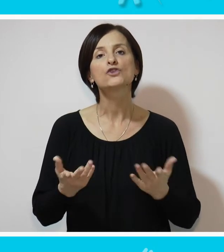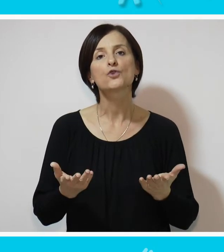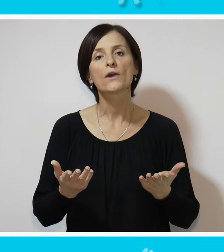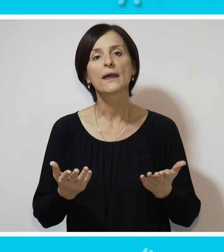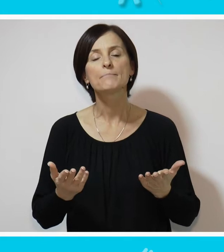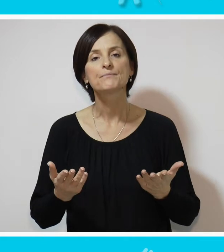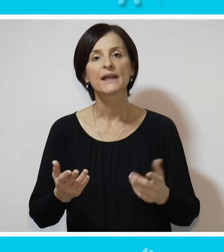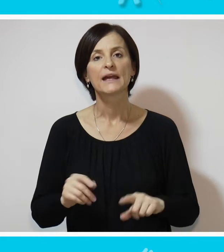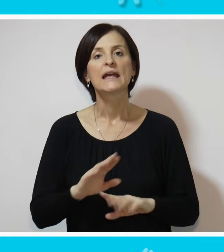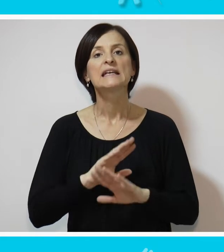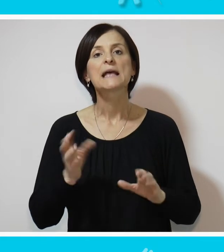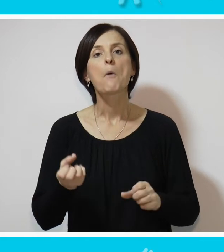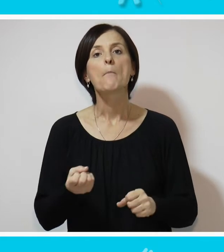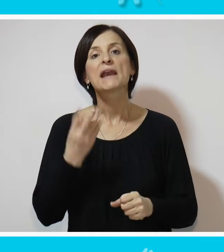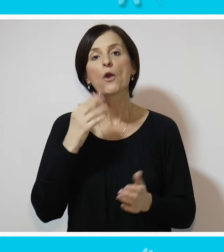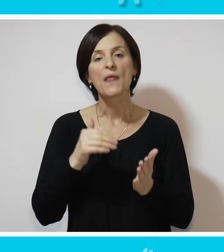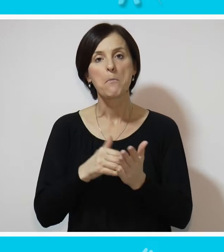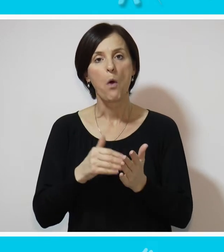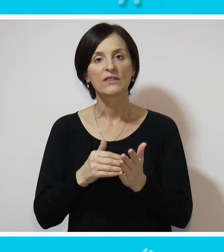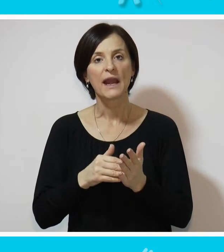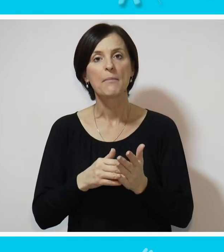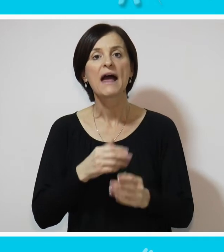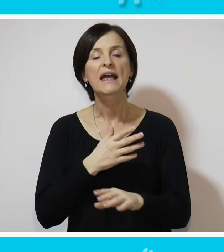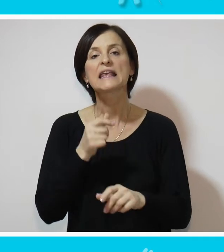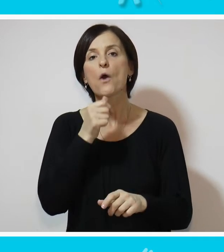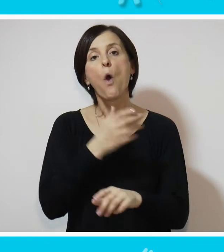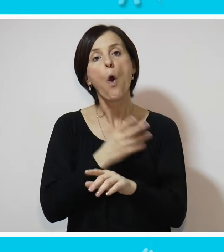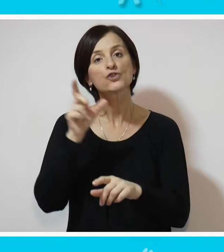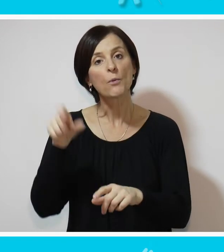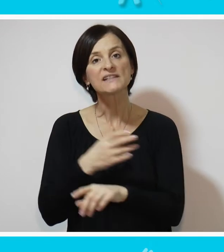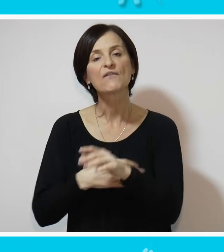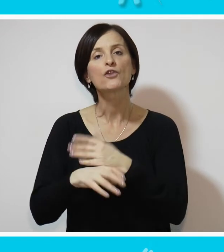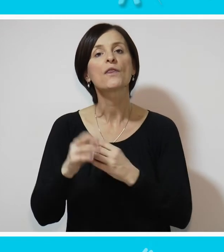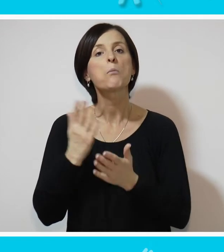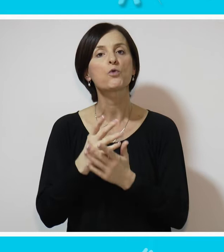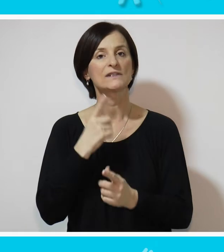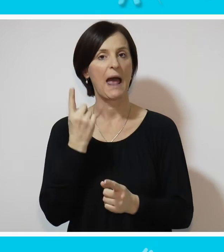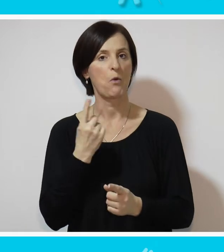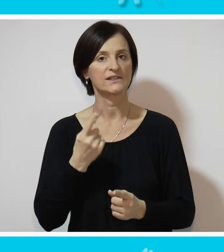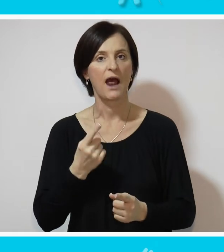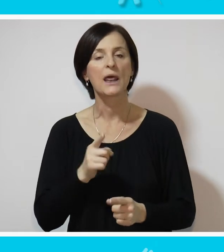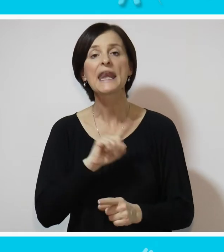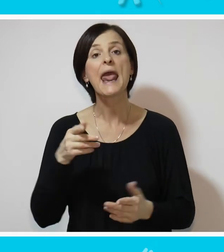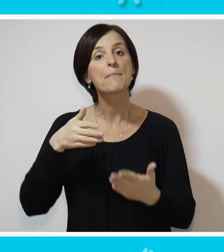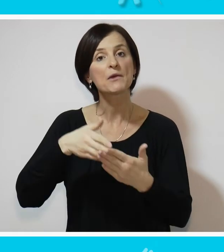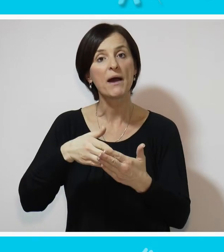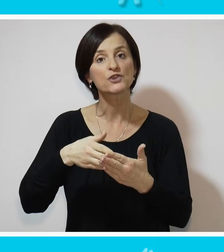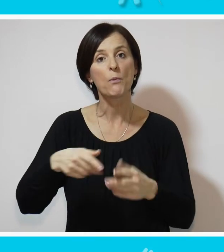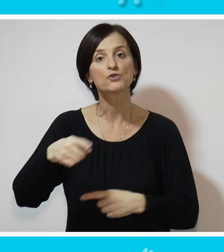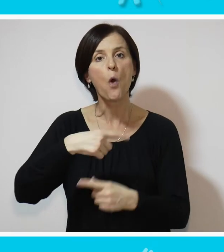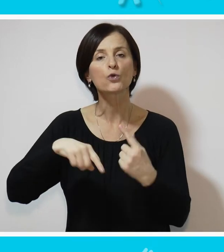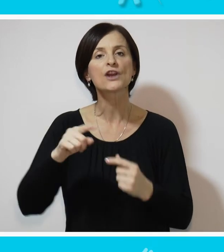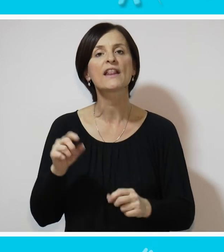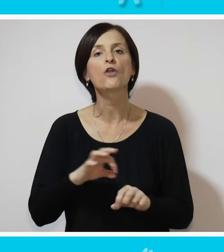obavljaju jer prirodna je potreba ljudi sa invaliditetom da što više budu samostalni. Nepristupačno